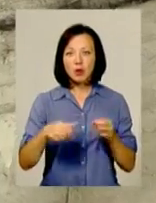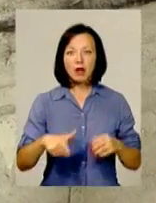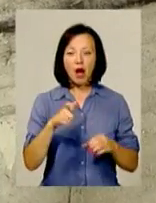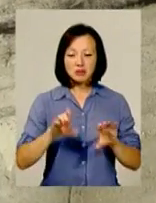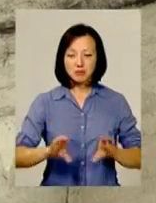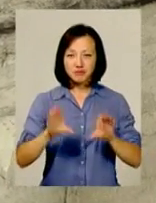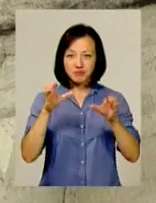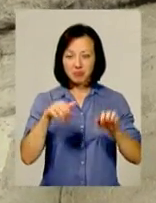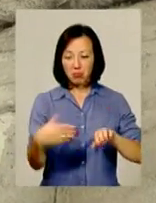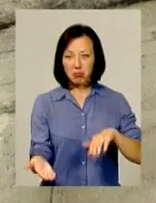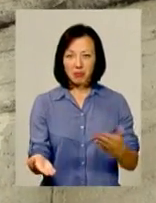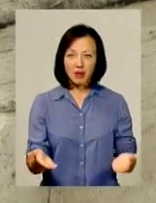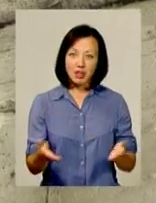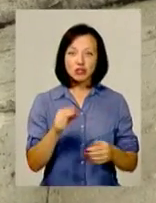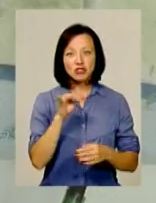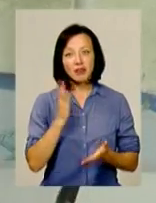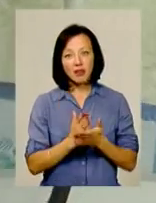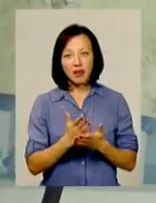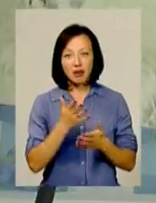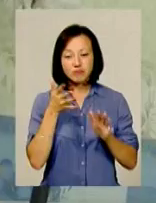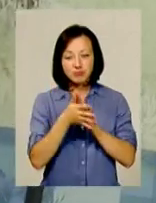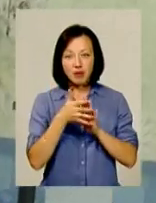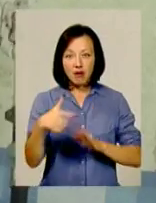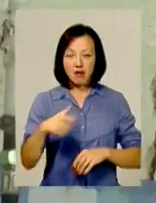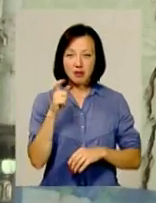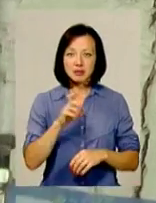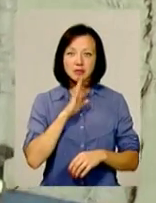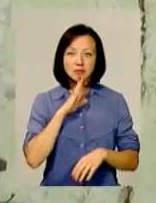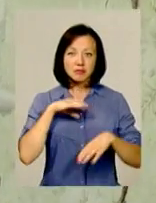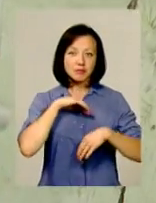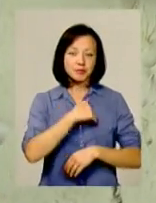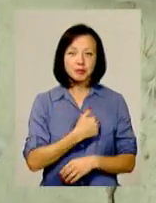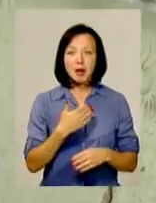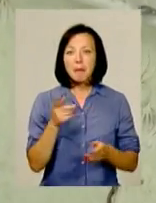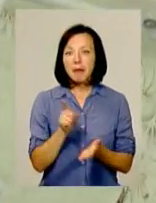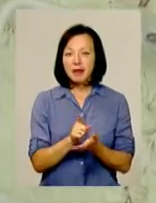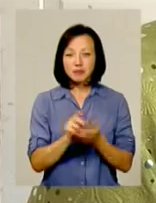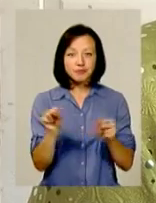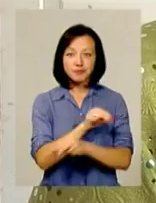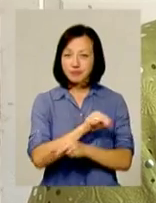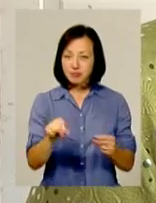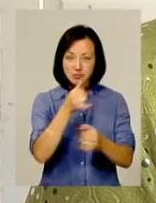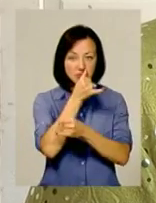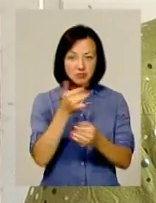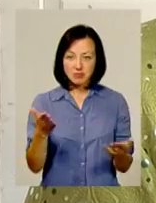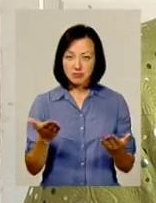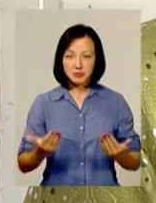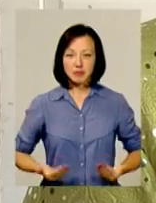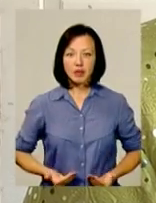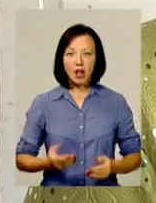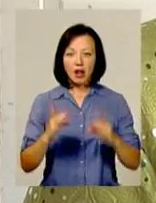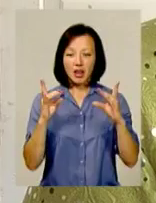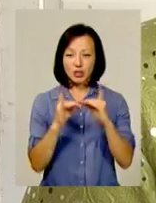кахлі, і хто, значе, не має витоку газу. Пенсіонарка в розпочі. За свою пенсію їй не відремонтувати житло. Лежиш на кроваті